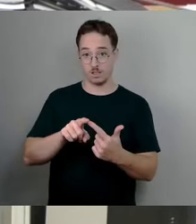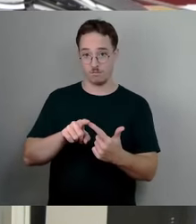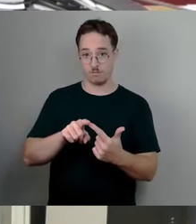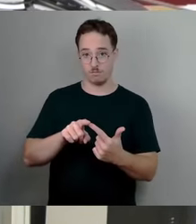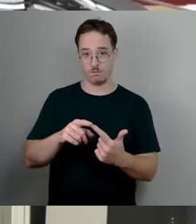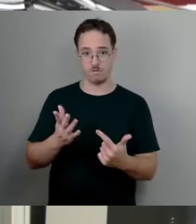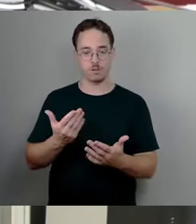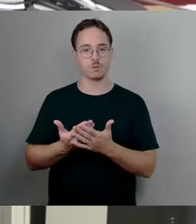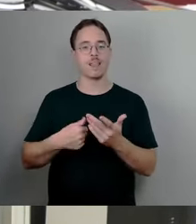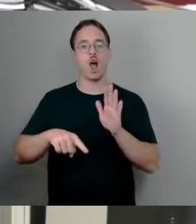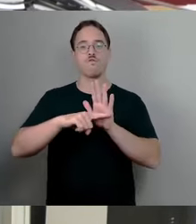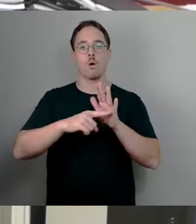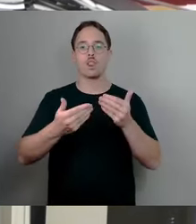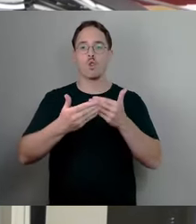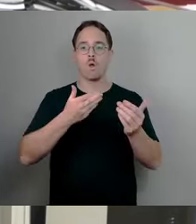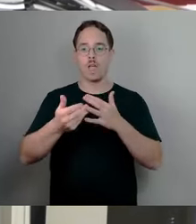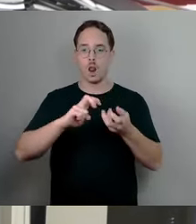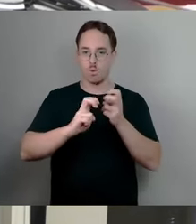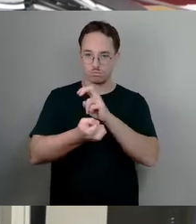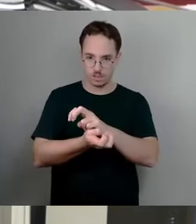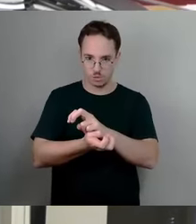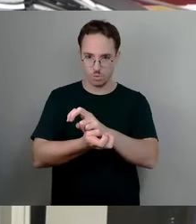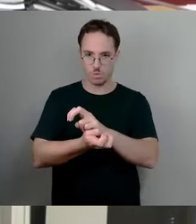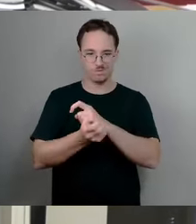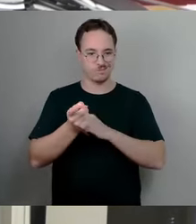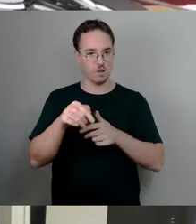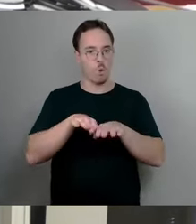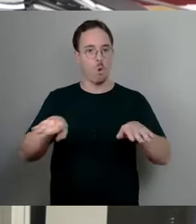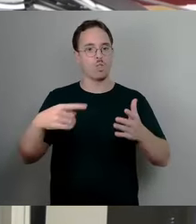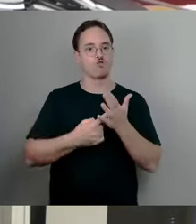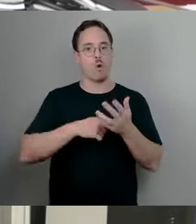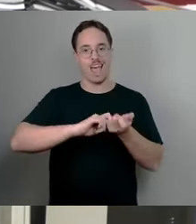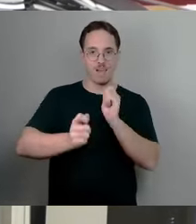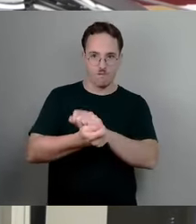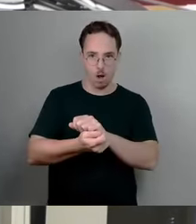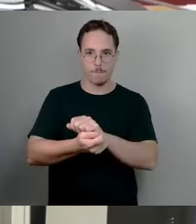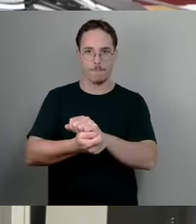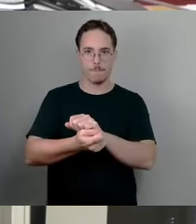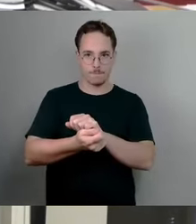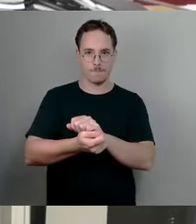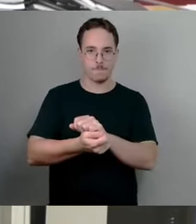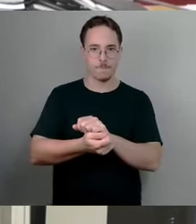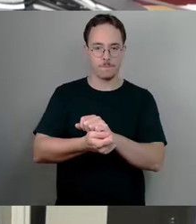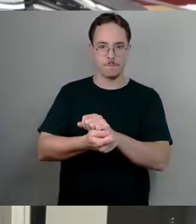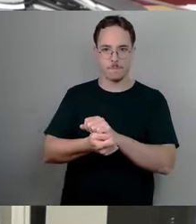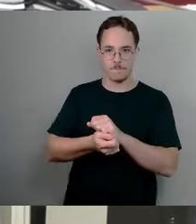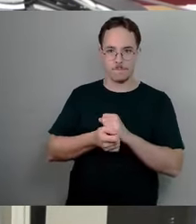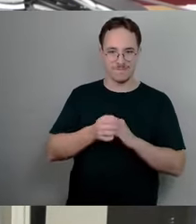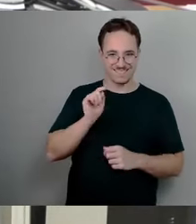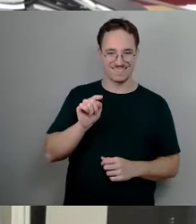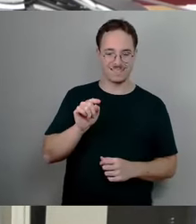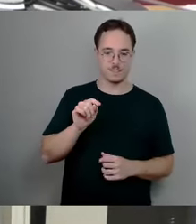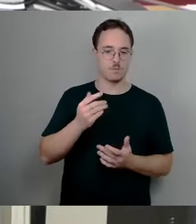aufkommensneutralen Umsetzung der Grundsteuerreform, wo auch mindestens wir als Bündnis 90 Die Grünen auf Bundes und Landesebene